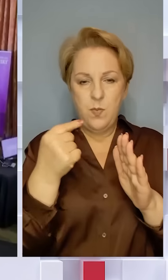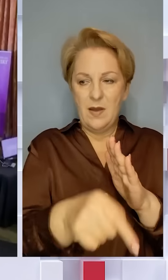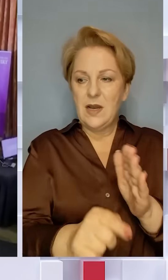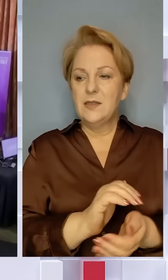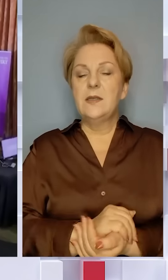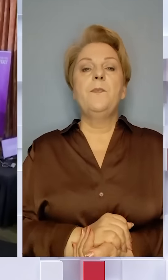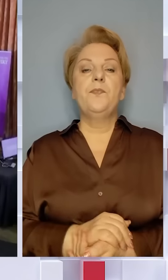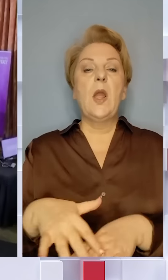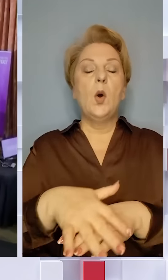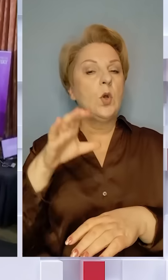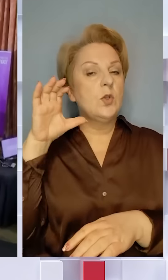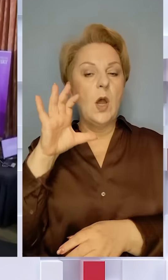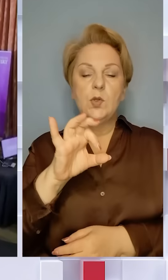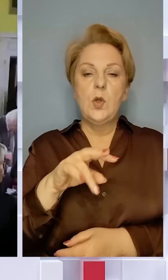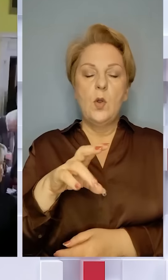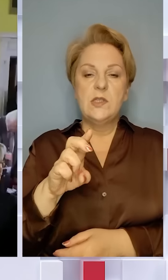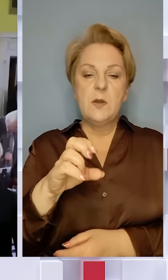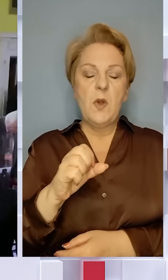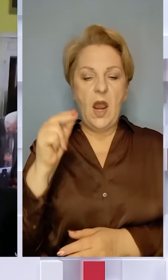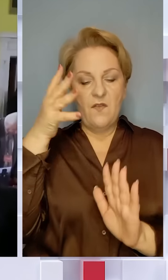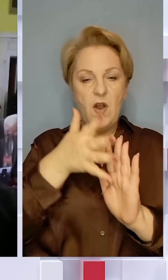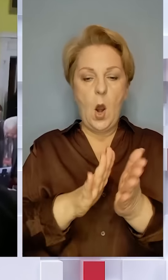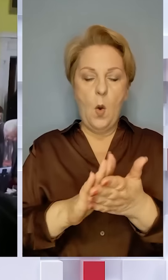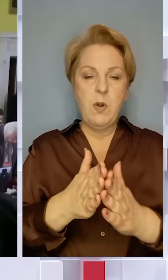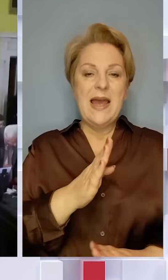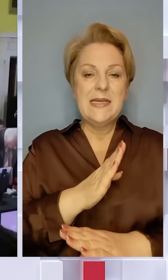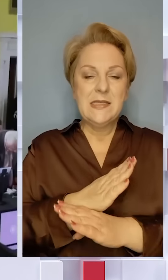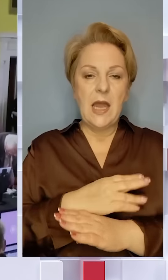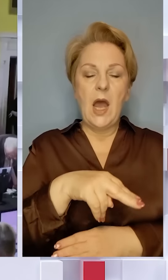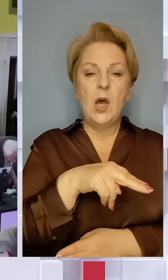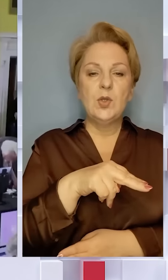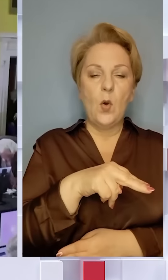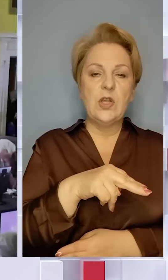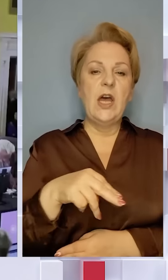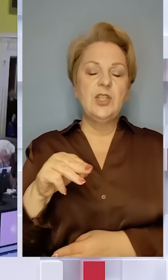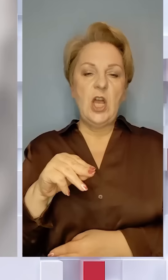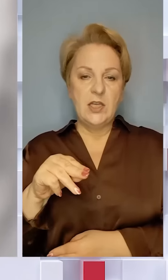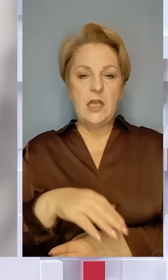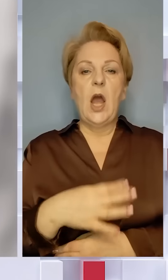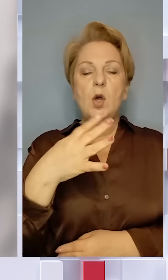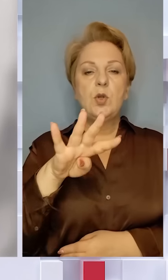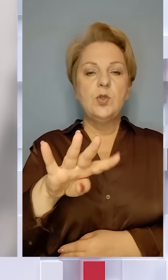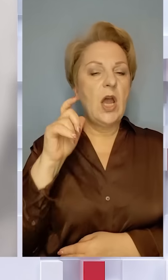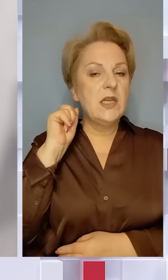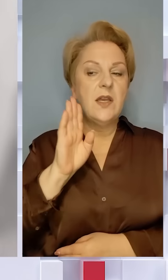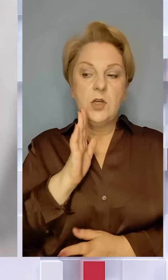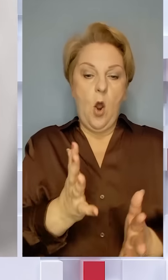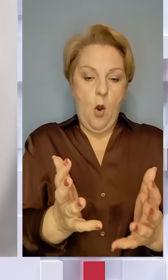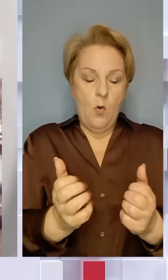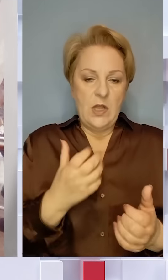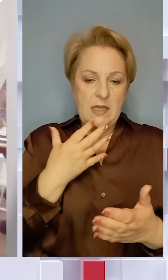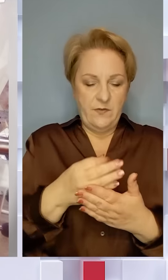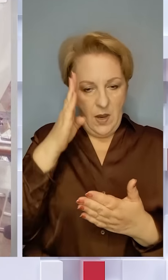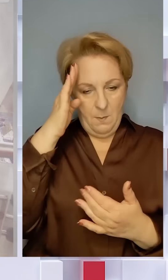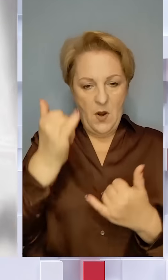На громадських слуханнях у Солсбері вивчають обставини смерті Дон Стерджас. 44-річна жінка. Отримала від свого